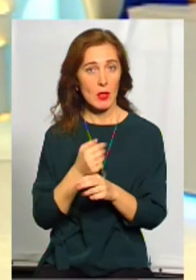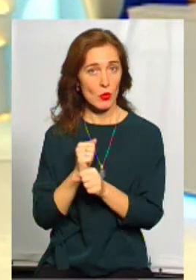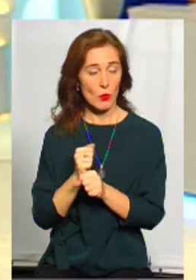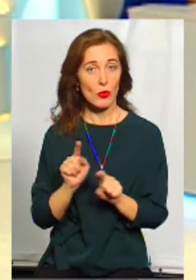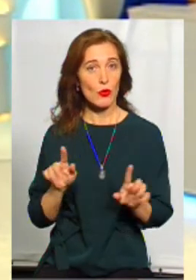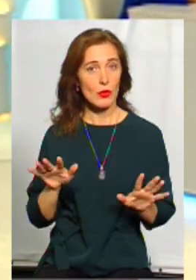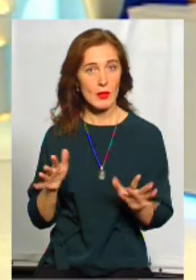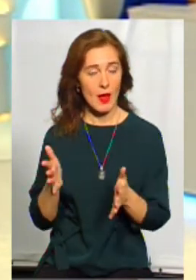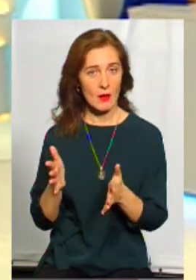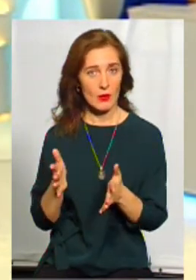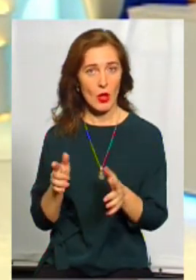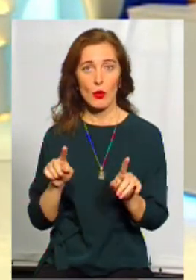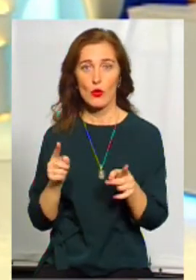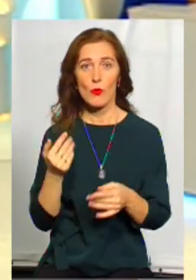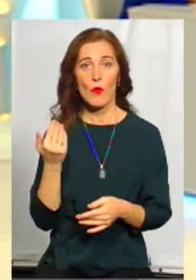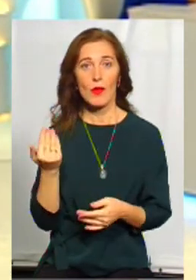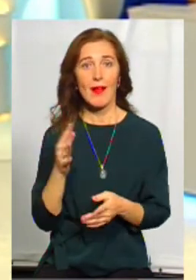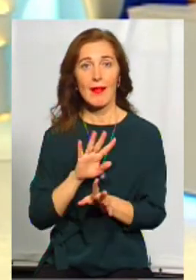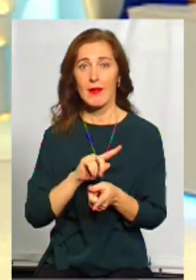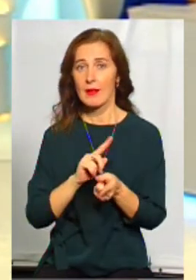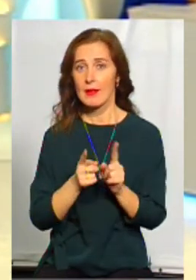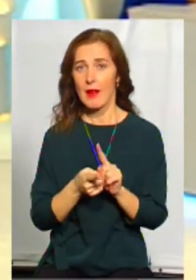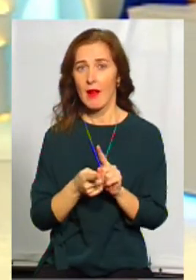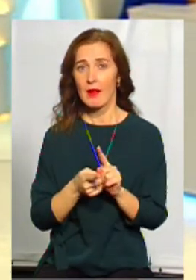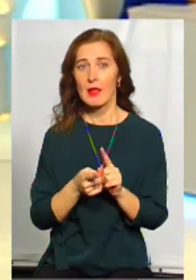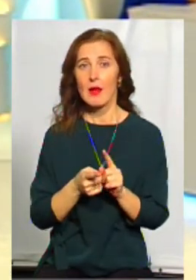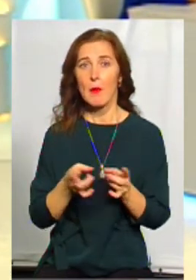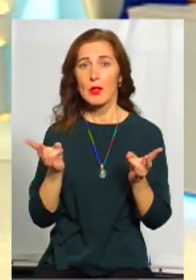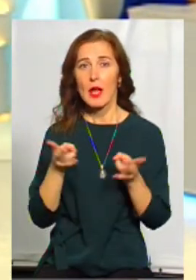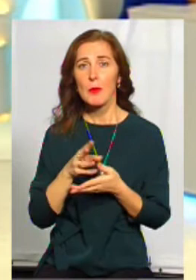нею? Чому вона не стала затребованою далі?